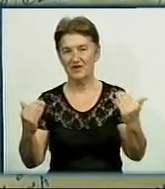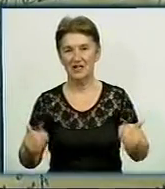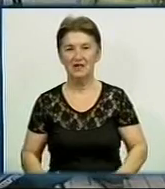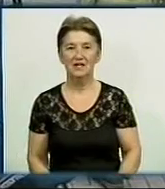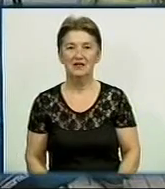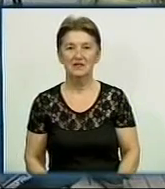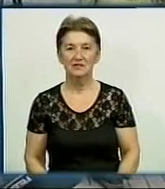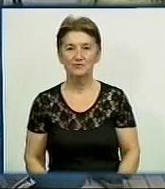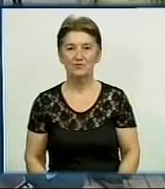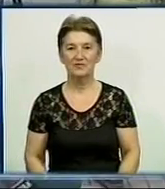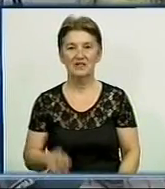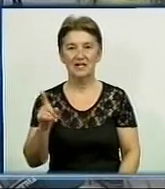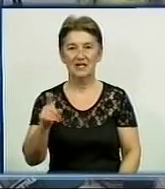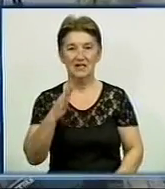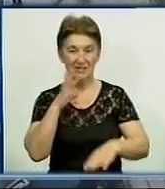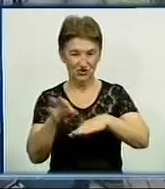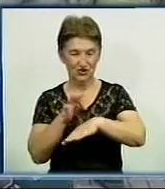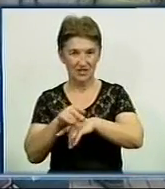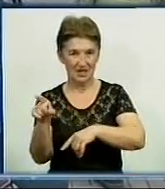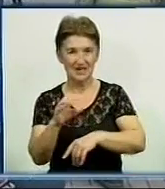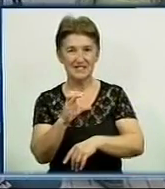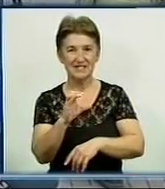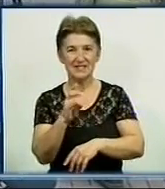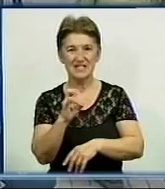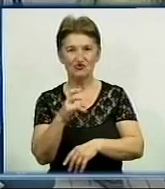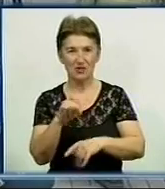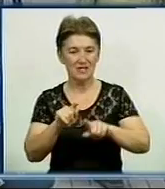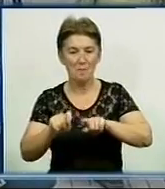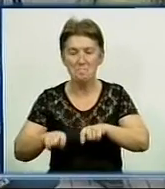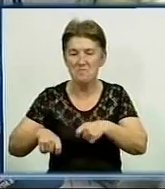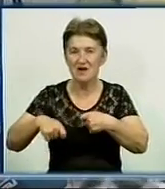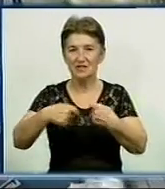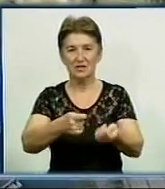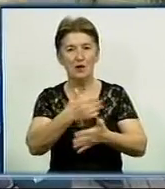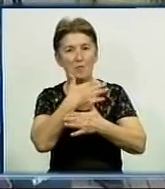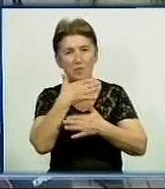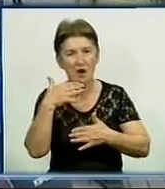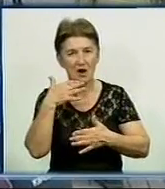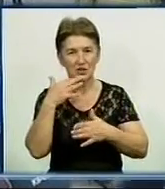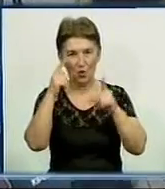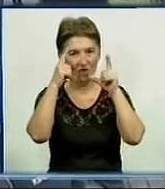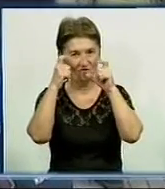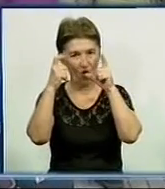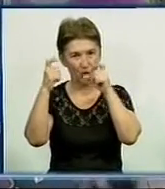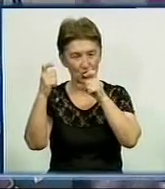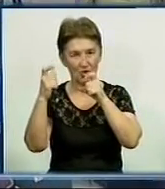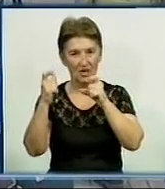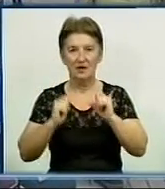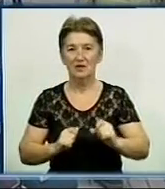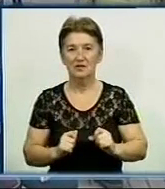Сніжана Володимирівна передала досить багато фото. Це